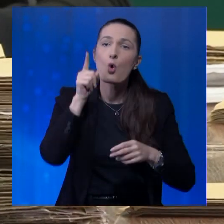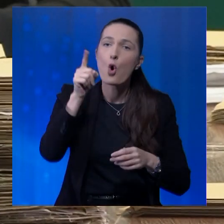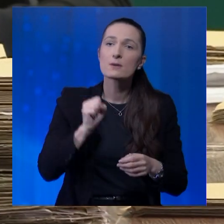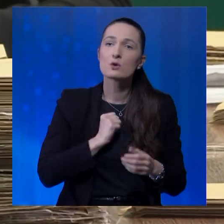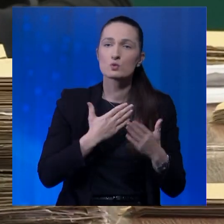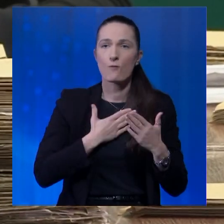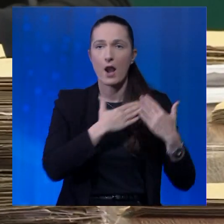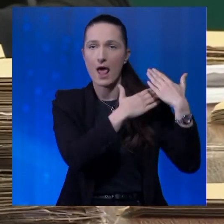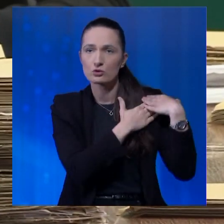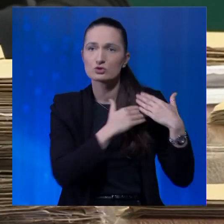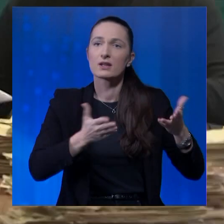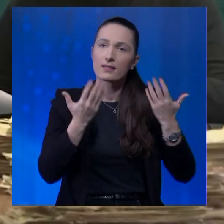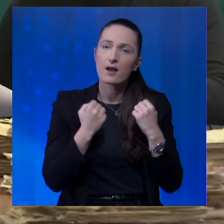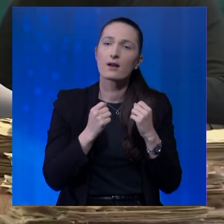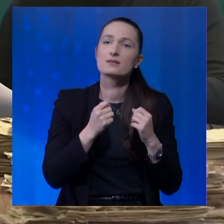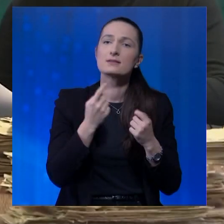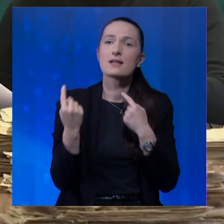nadležnosti, dakle zavisi od težine